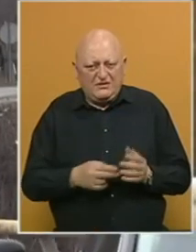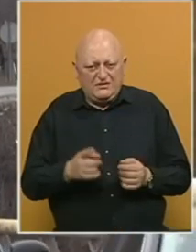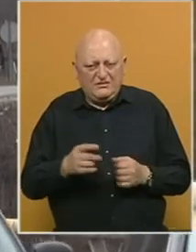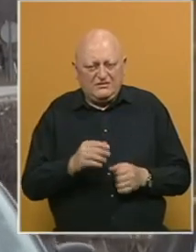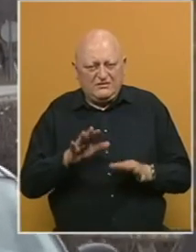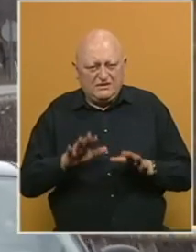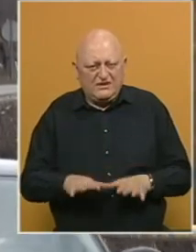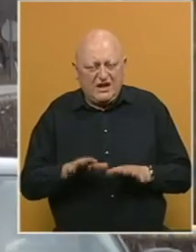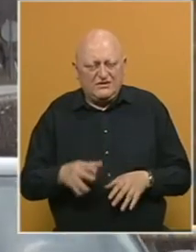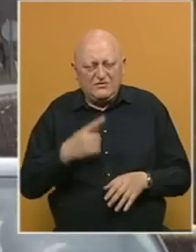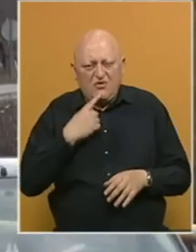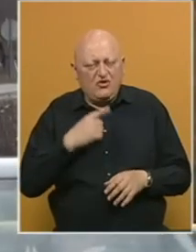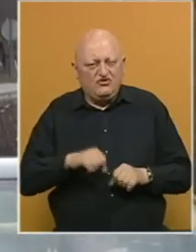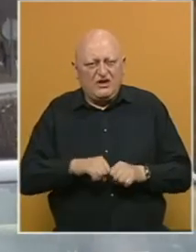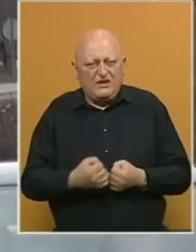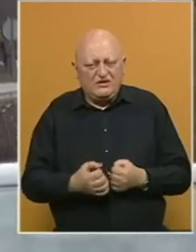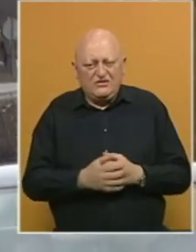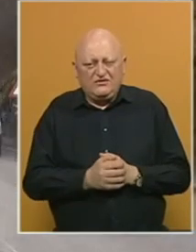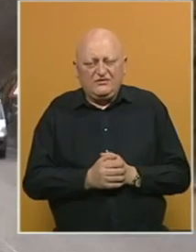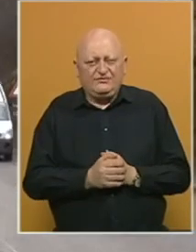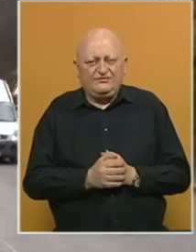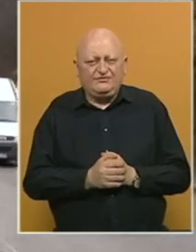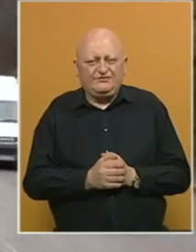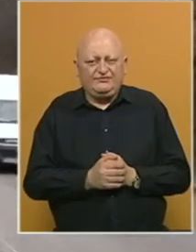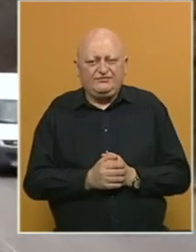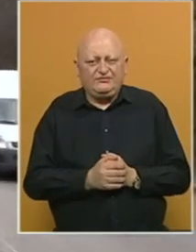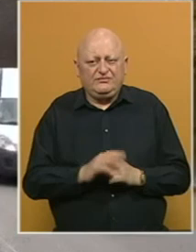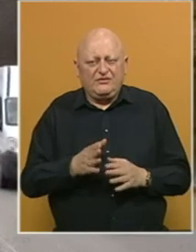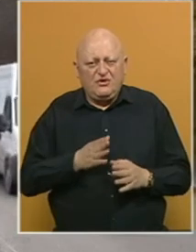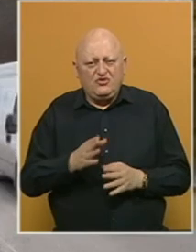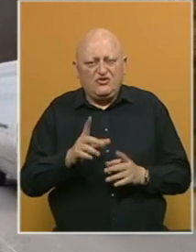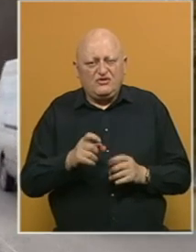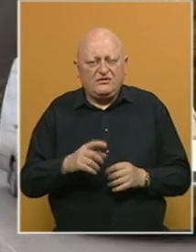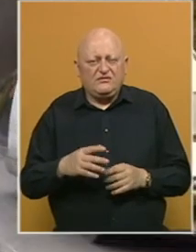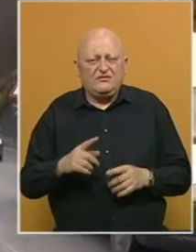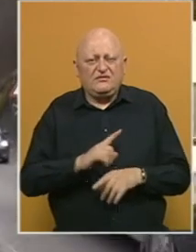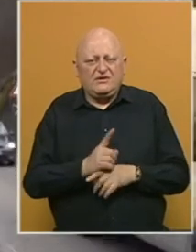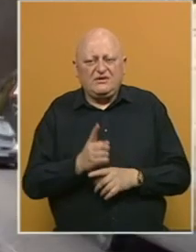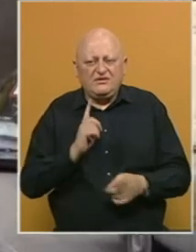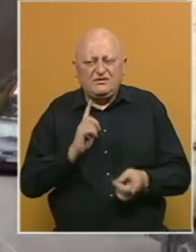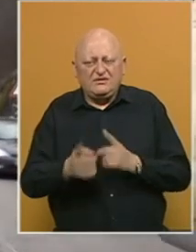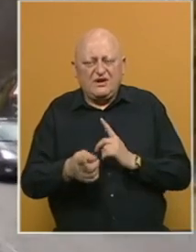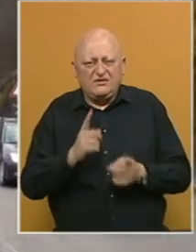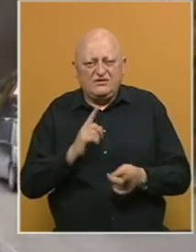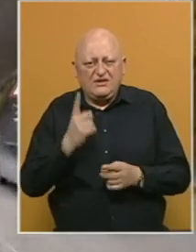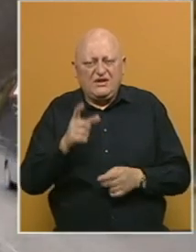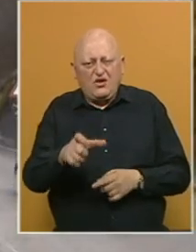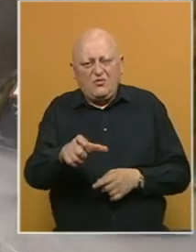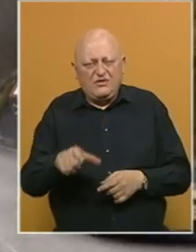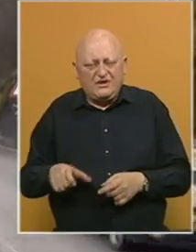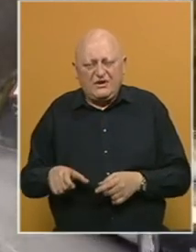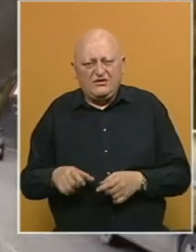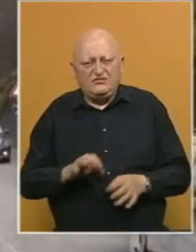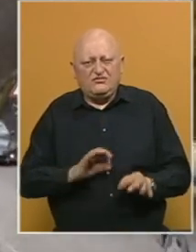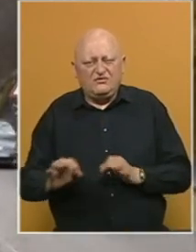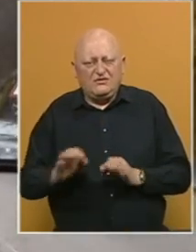zastojima koji će biti katastrofa. U tunelu Crnaja trenutno se saobraća na izmjenično jednom trakom uz